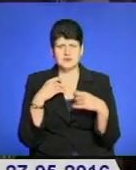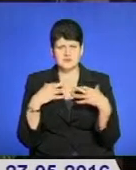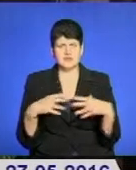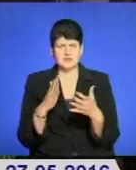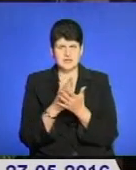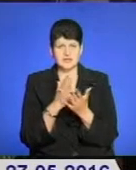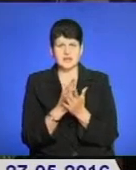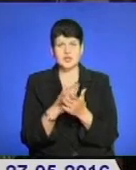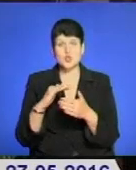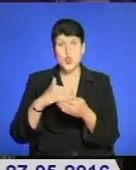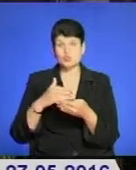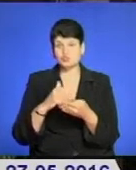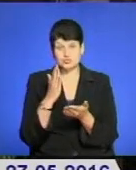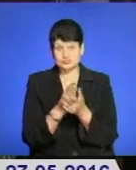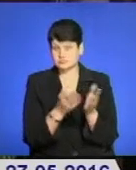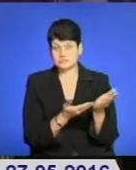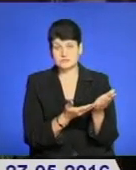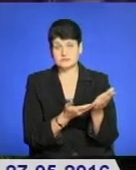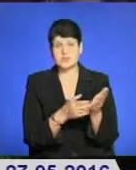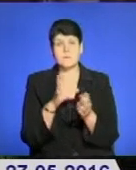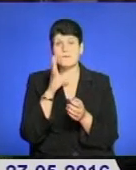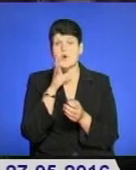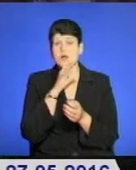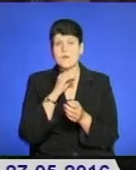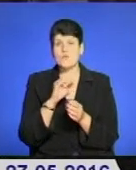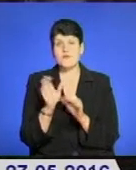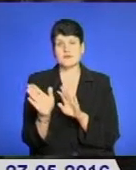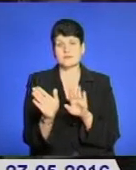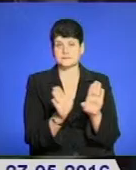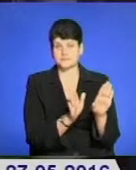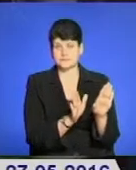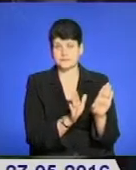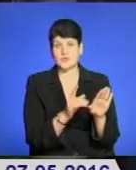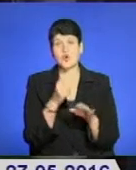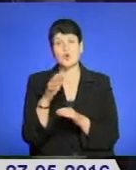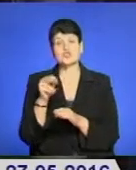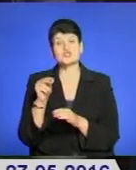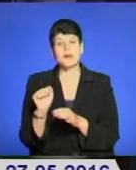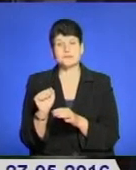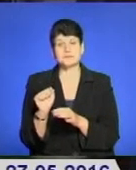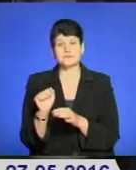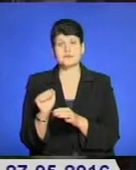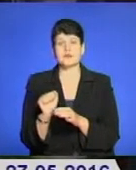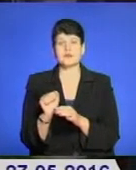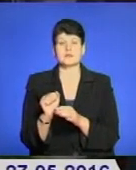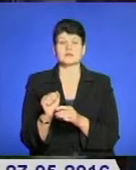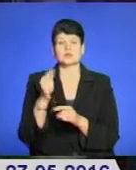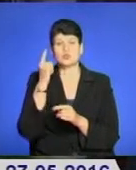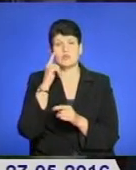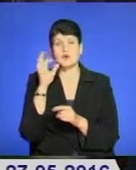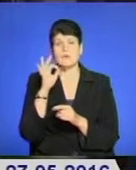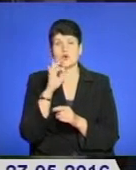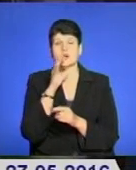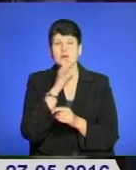наскільки відомо, ноутбук і пограбування ми відкидаємо. Хоча також і версію пограбування десь як